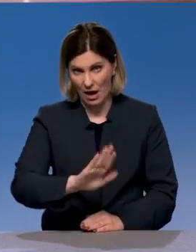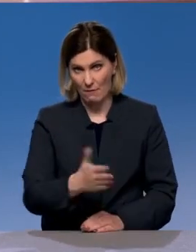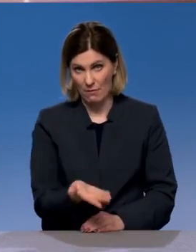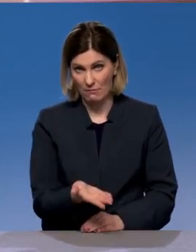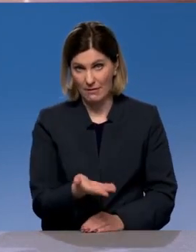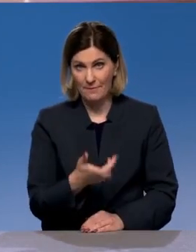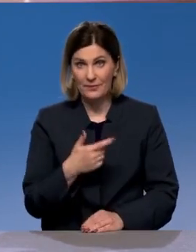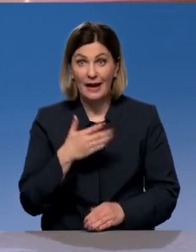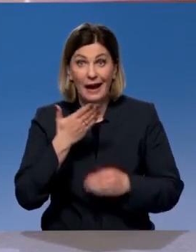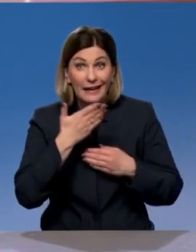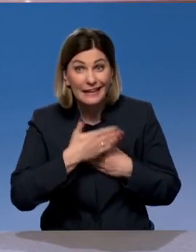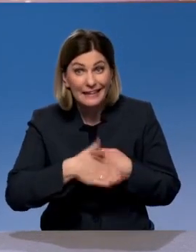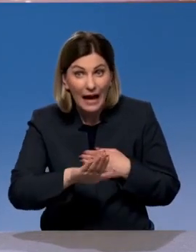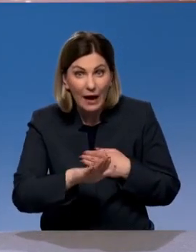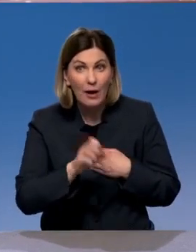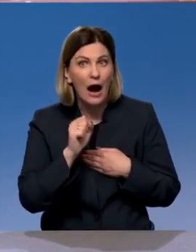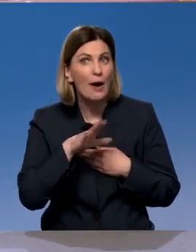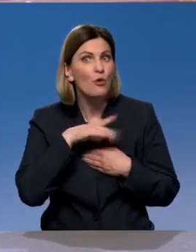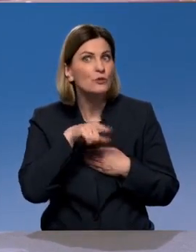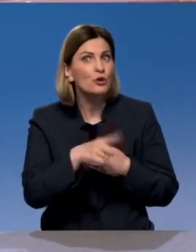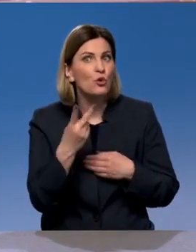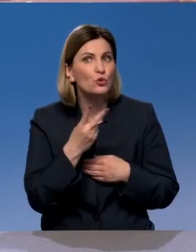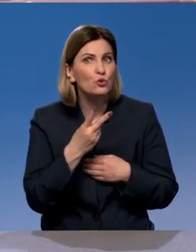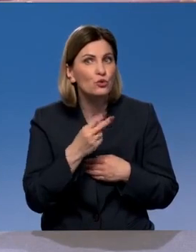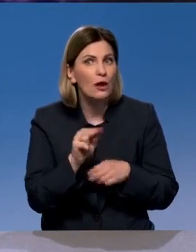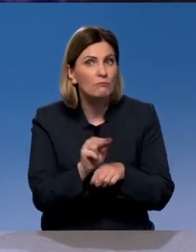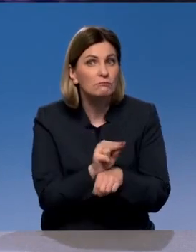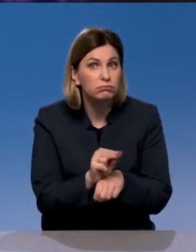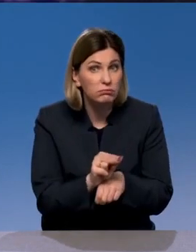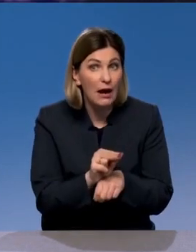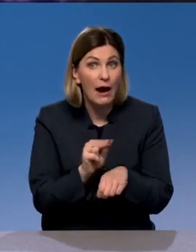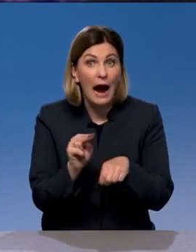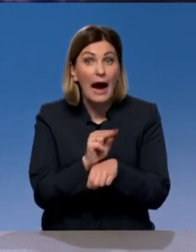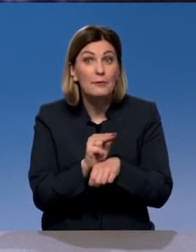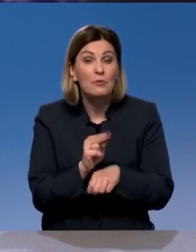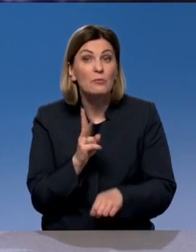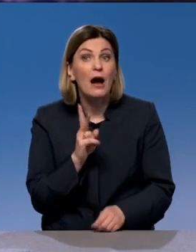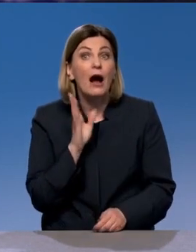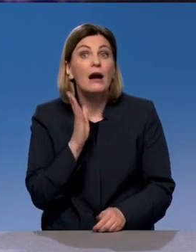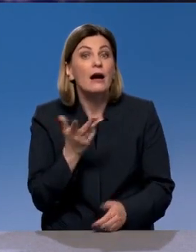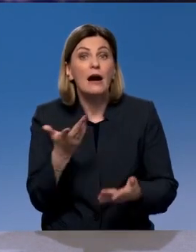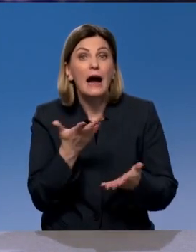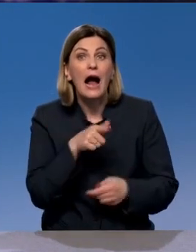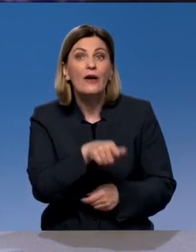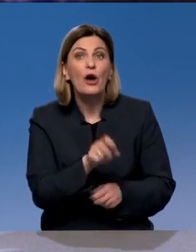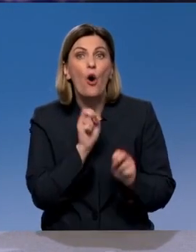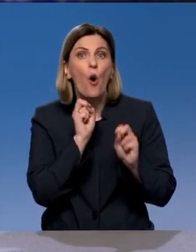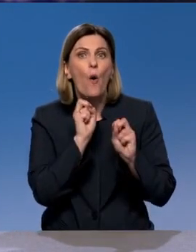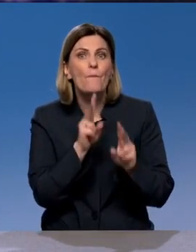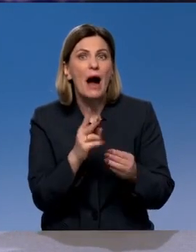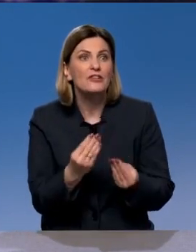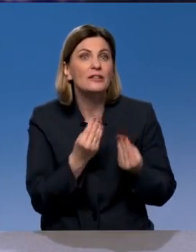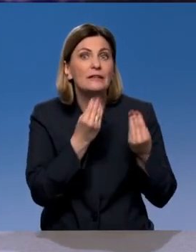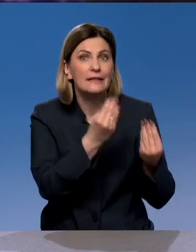быть, ее нужно тарировать. А понимать, насколько она представляет опасность и представляет ли,